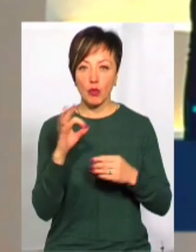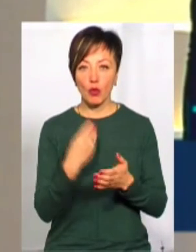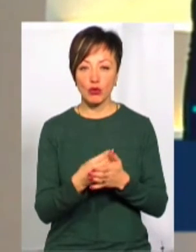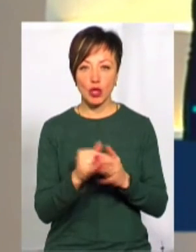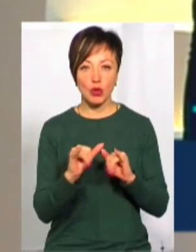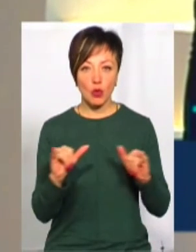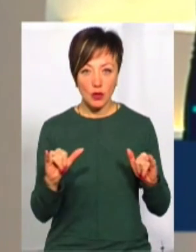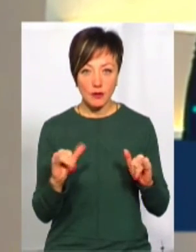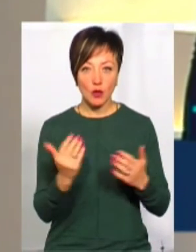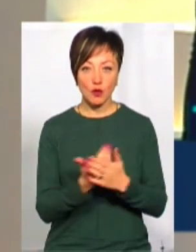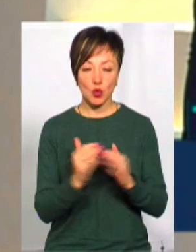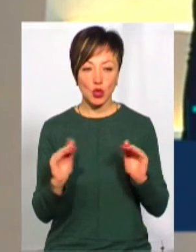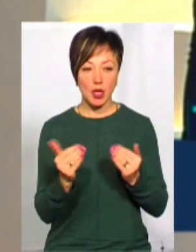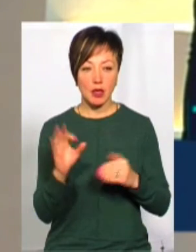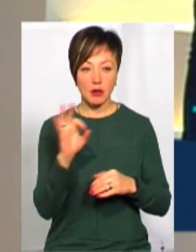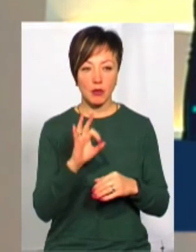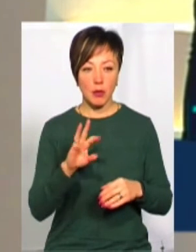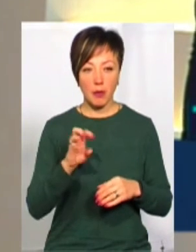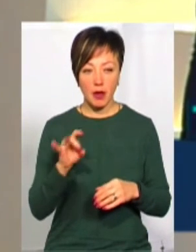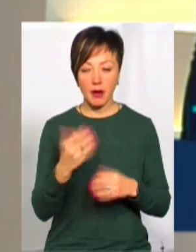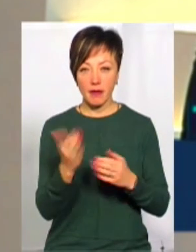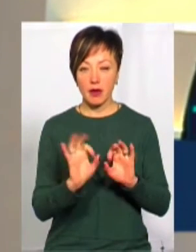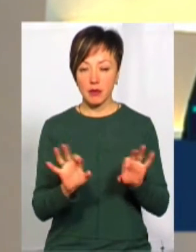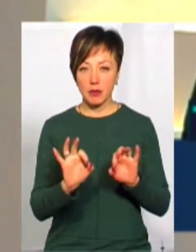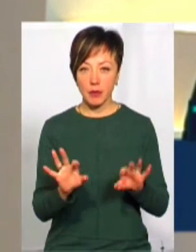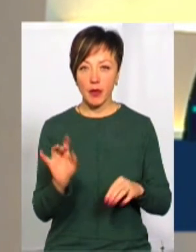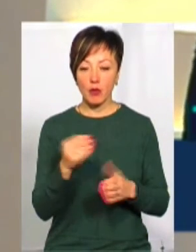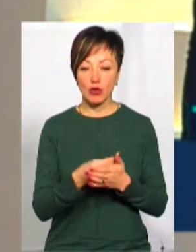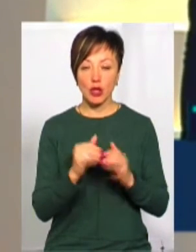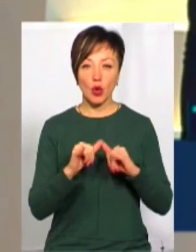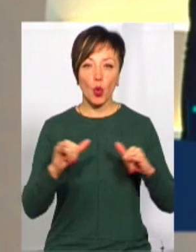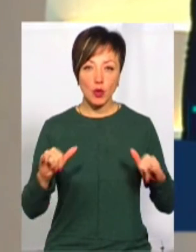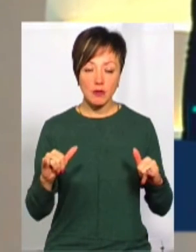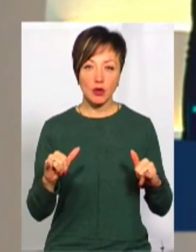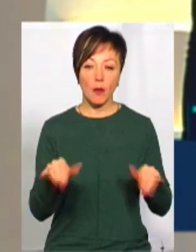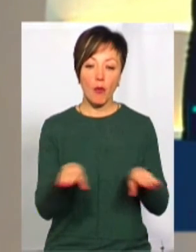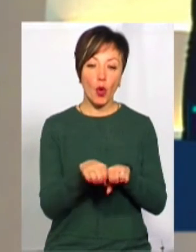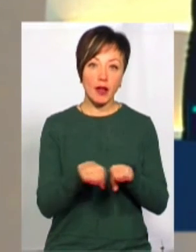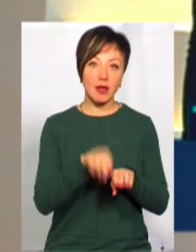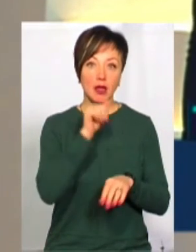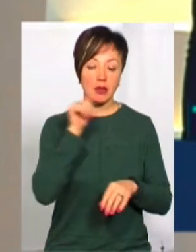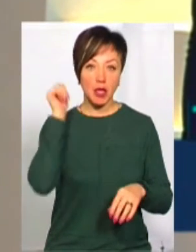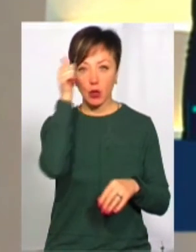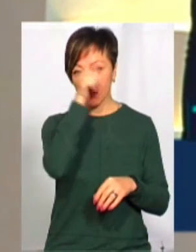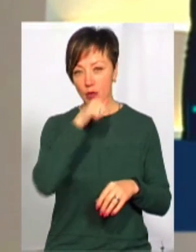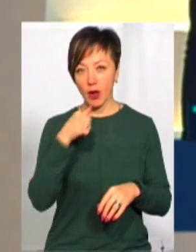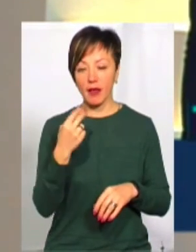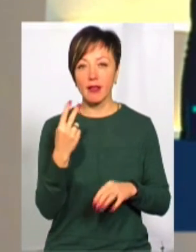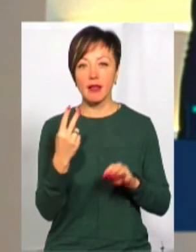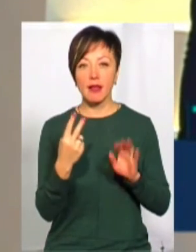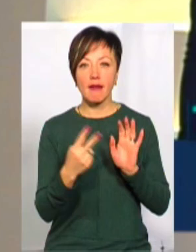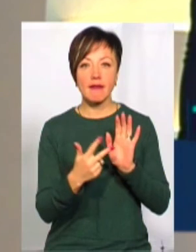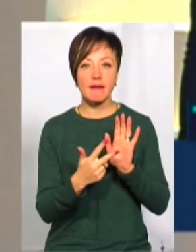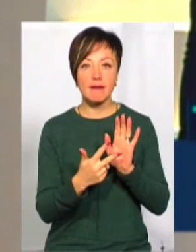і в сюжеті від Олександра Семчишина чули, і ви стільки що повторили, що бюджет розвитку порівняно з минулим роком на 200